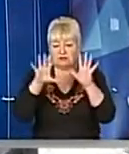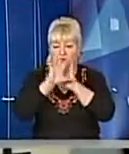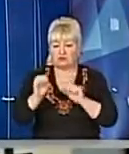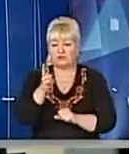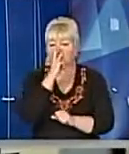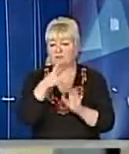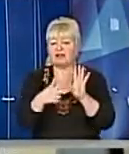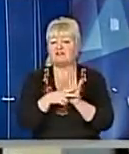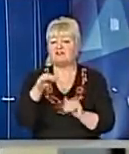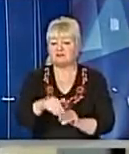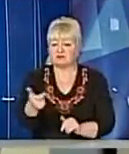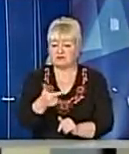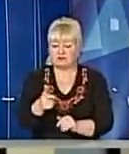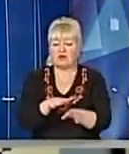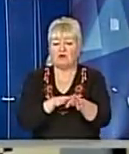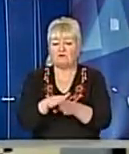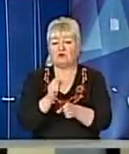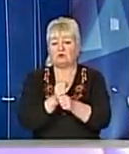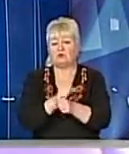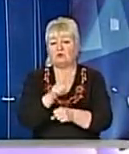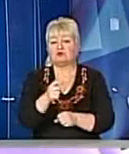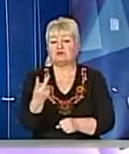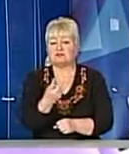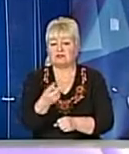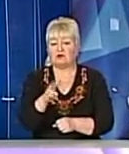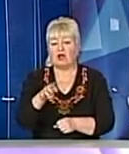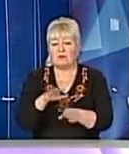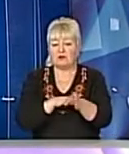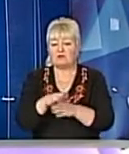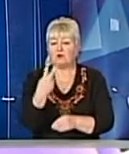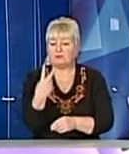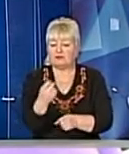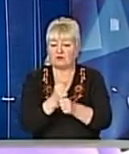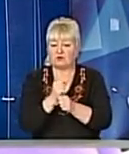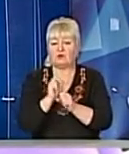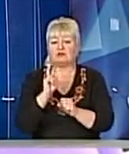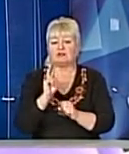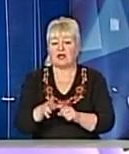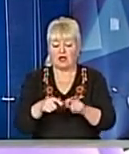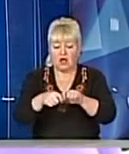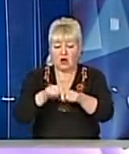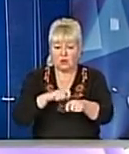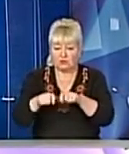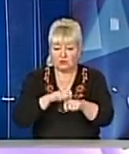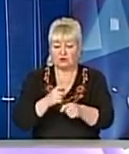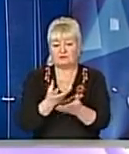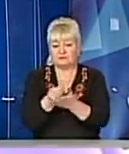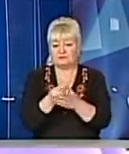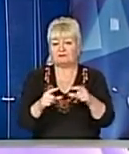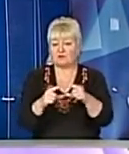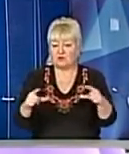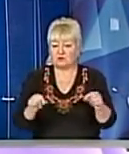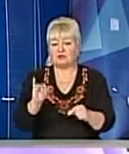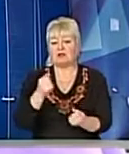гривень, розповідає жінка, виконує роботу за двох Ми виконуємо дві роботи, як кондуктор, бо обілячує пасажирів і як водій, то